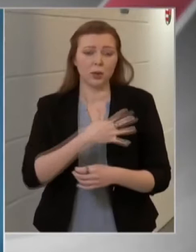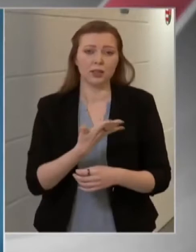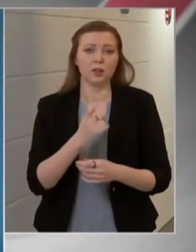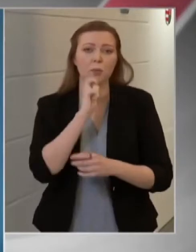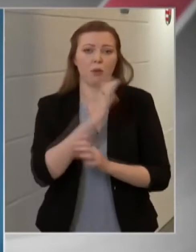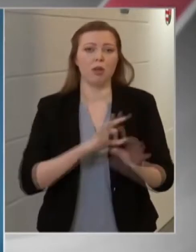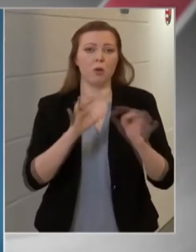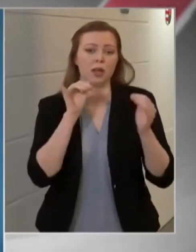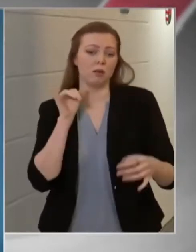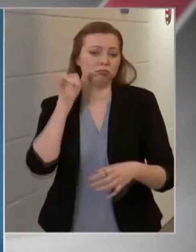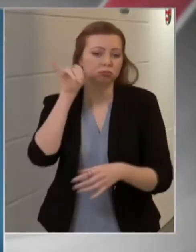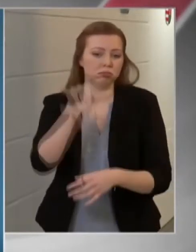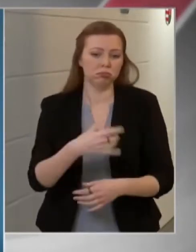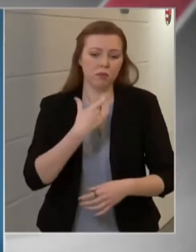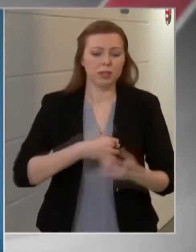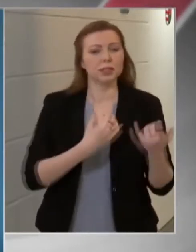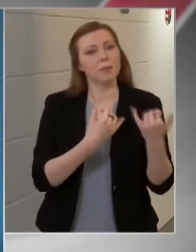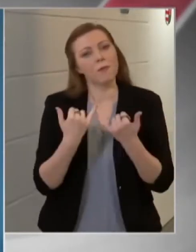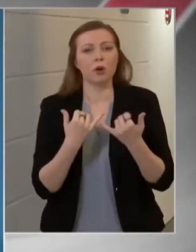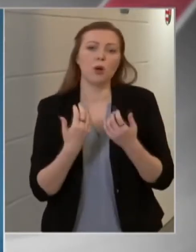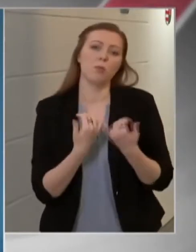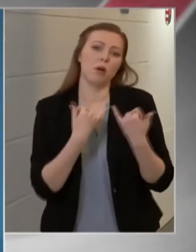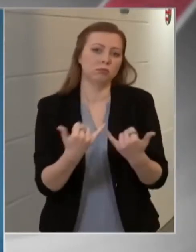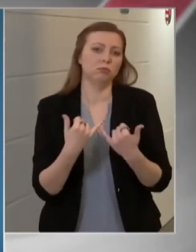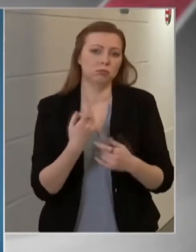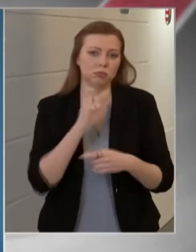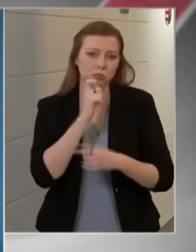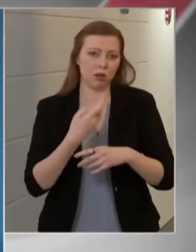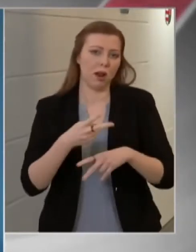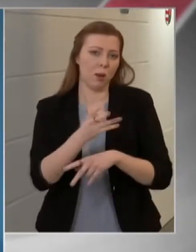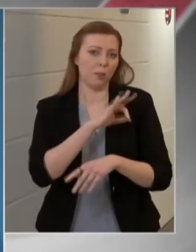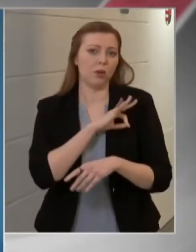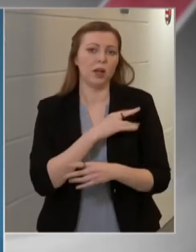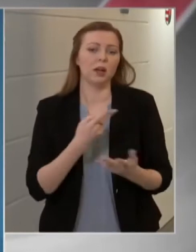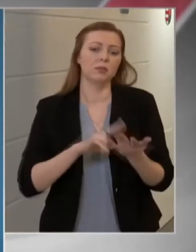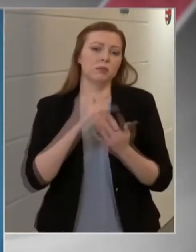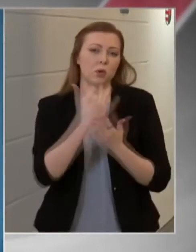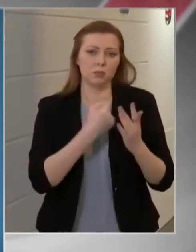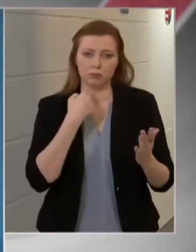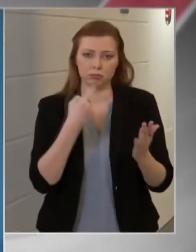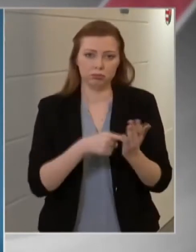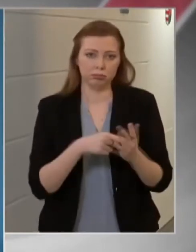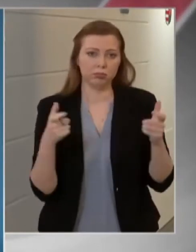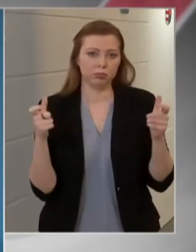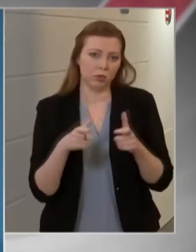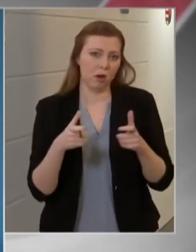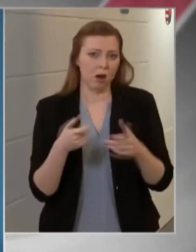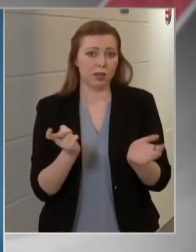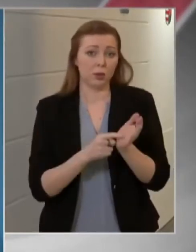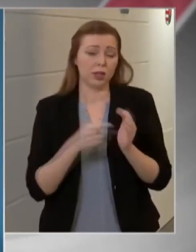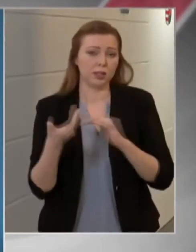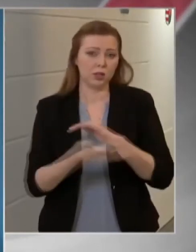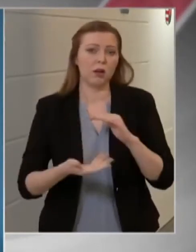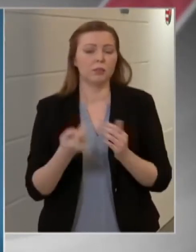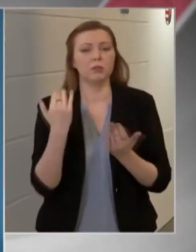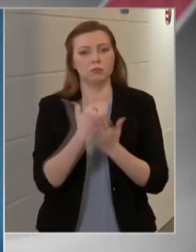Magyarország területére személyforgaloman érkező magyar állampolgár a jogszabály által előírt karanténkötelettség alapján